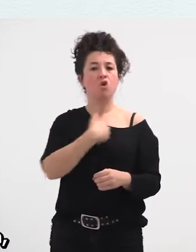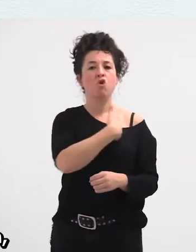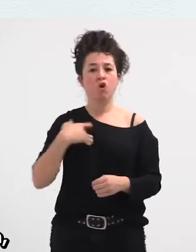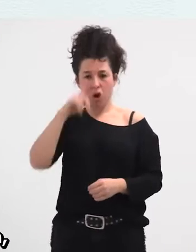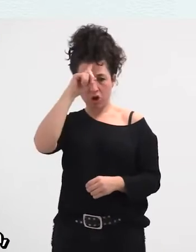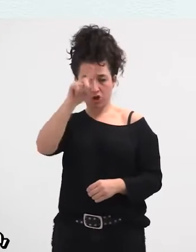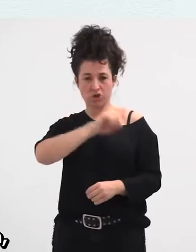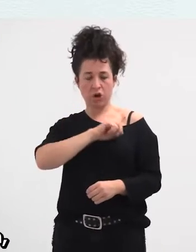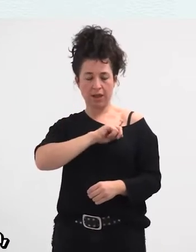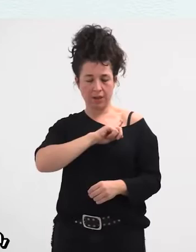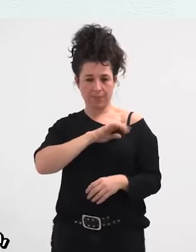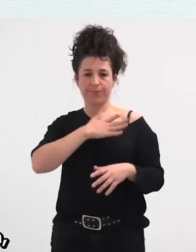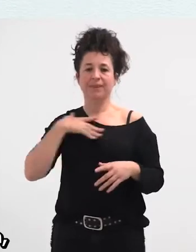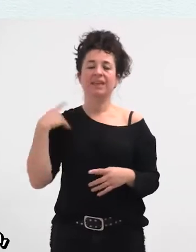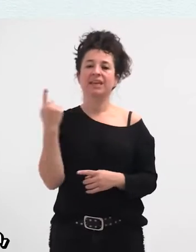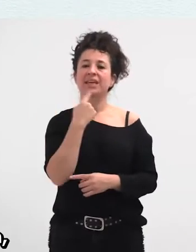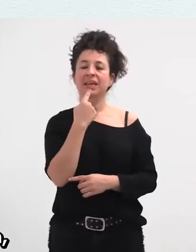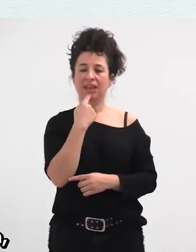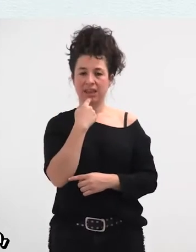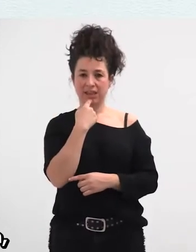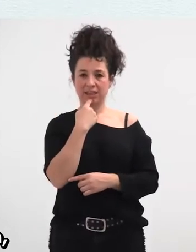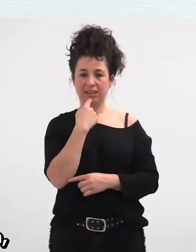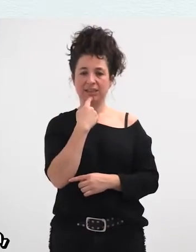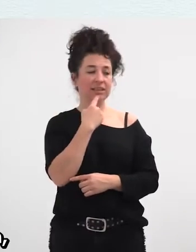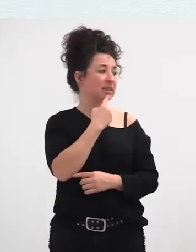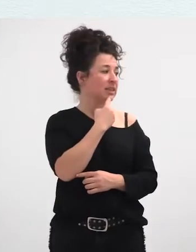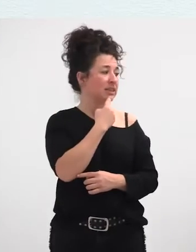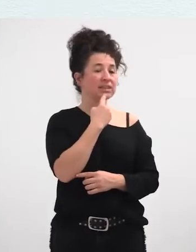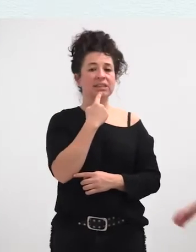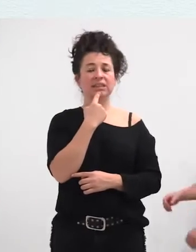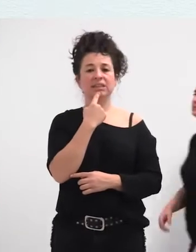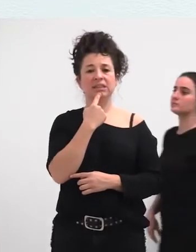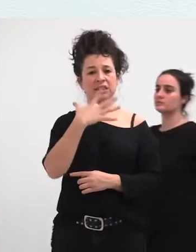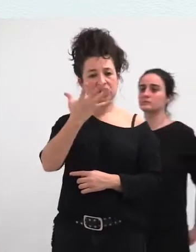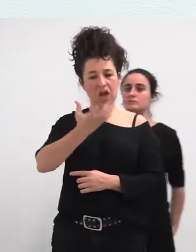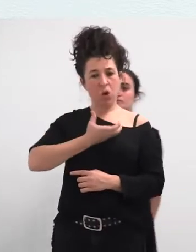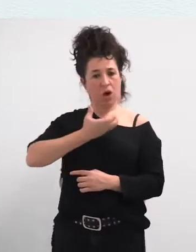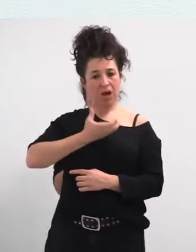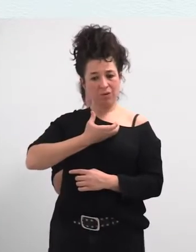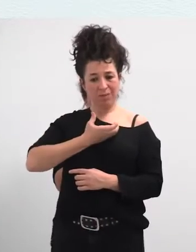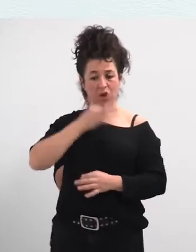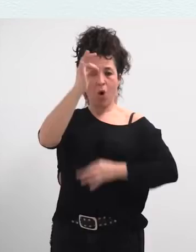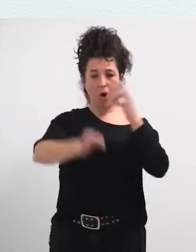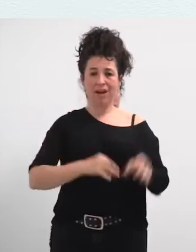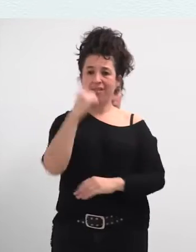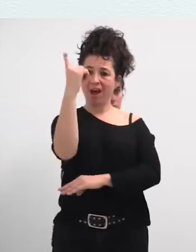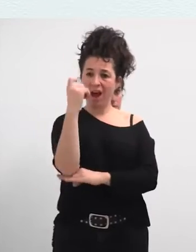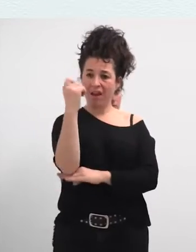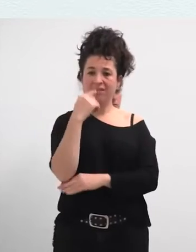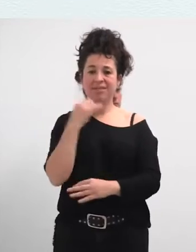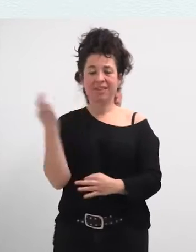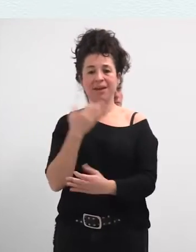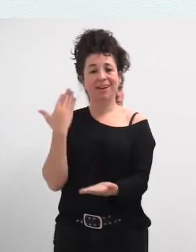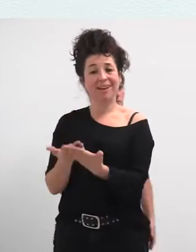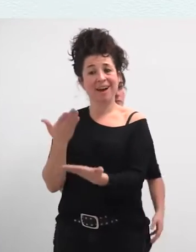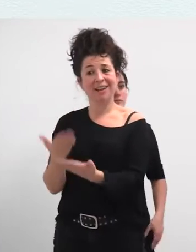Aleia, udalak antolatzen zituztenean, udalek eurek bermatu behar zuten, emakumeek parte hartzea,